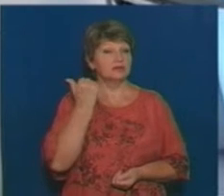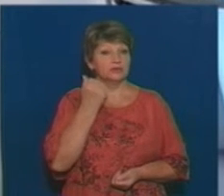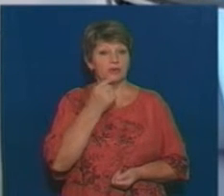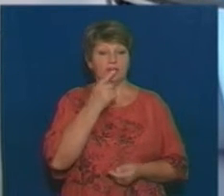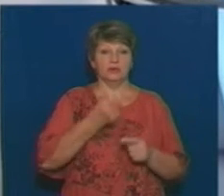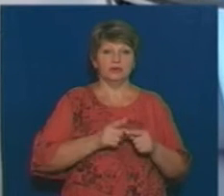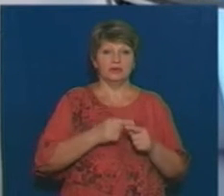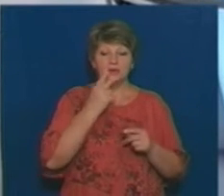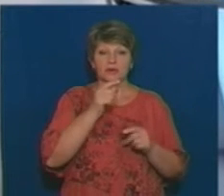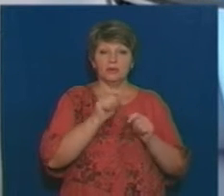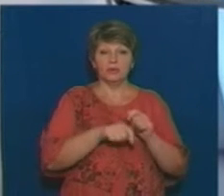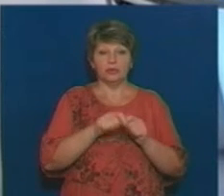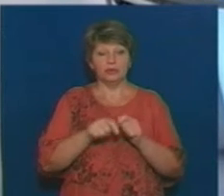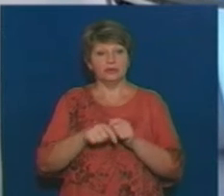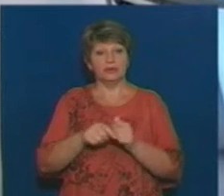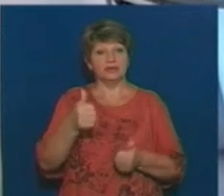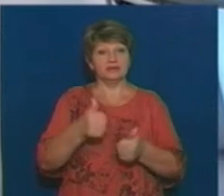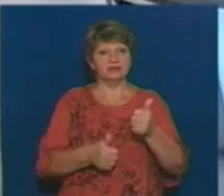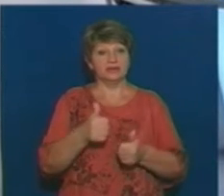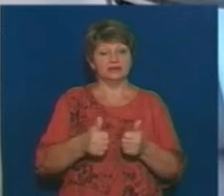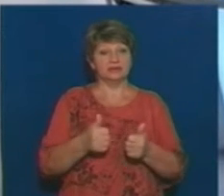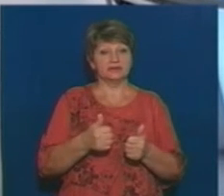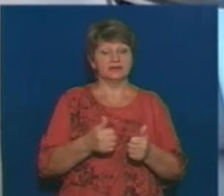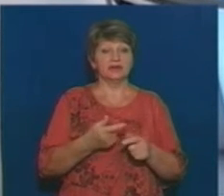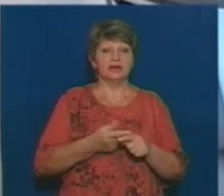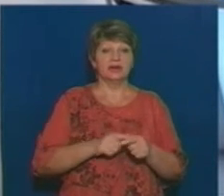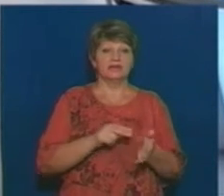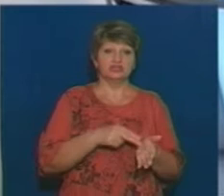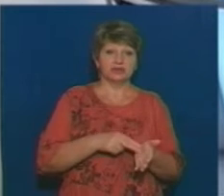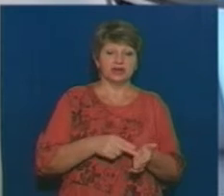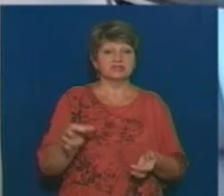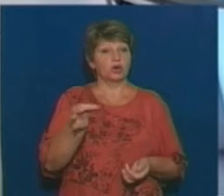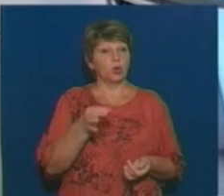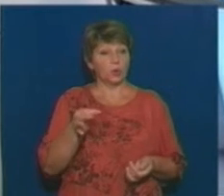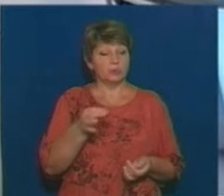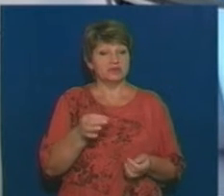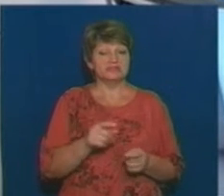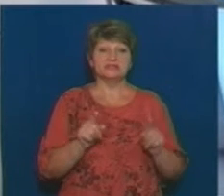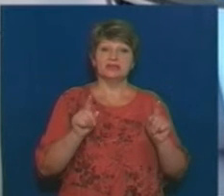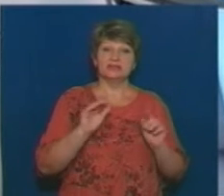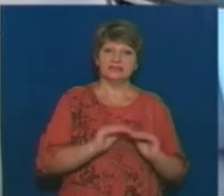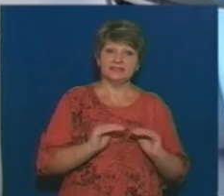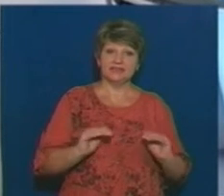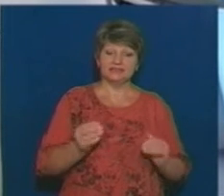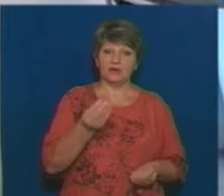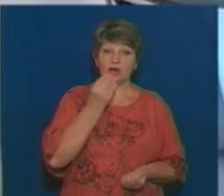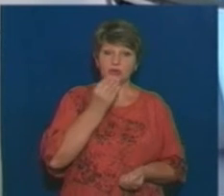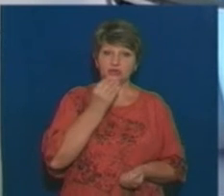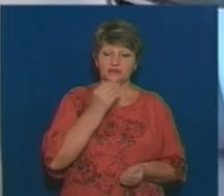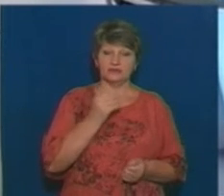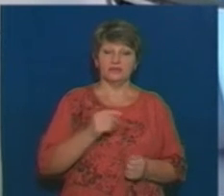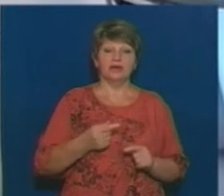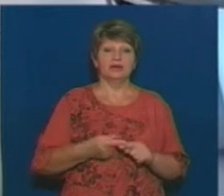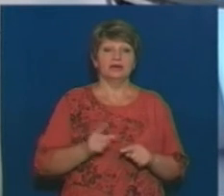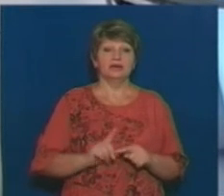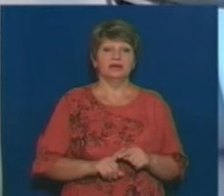тендерних процедур і в Черкасах, і в області загалом, зокрема, і тих, що стосуються дитячого харчування в дошкільних